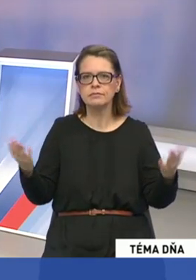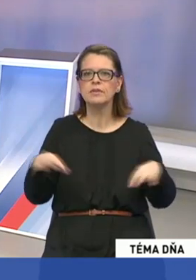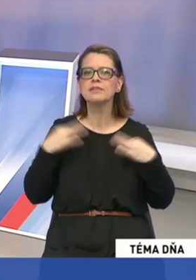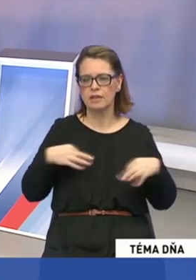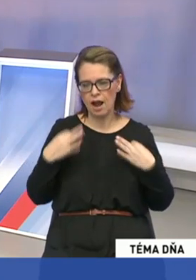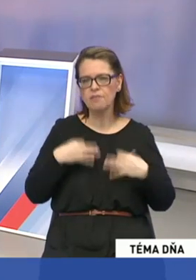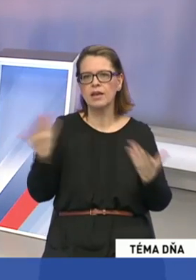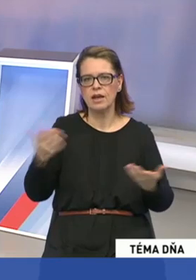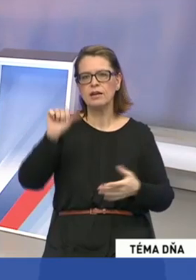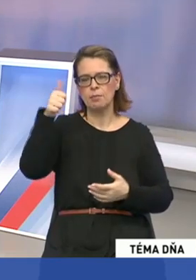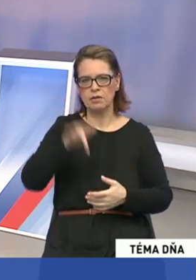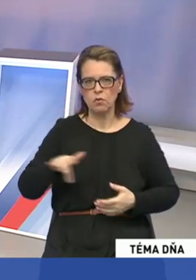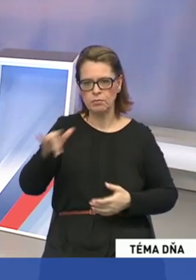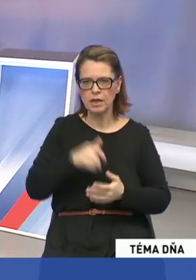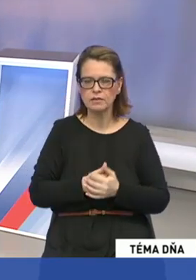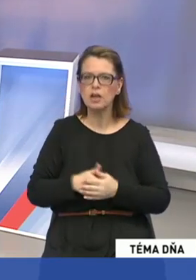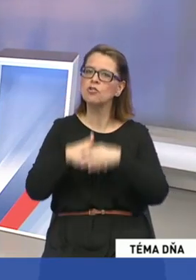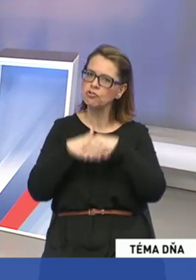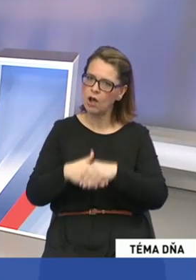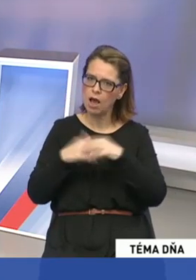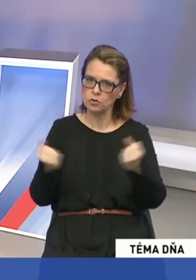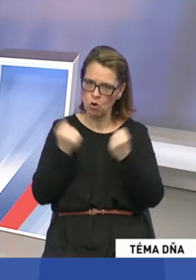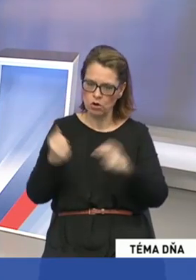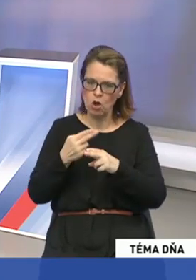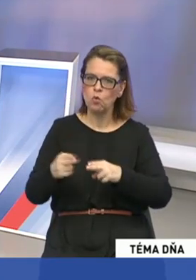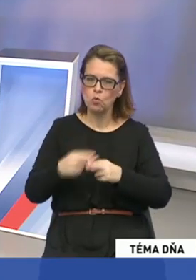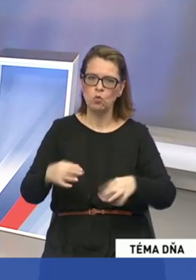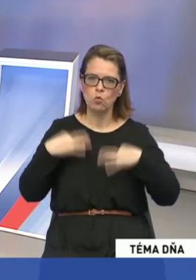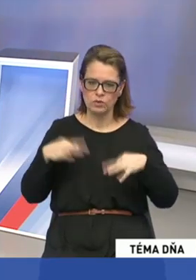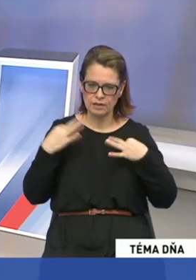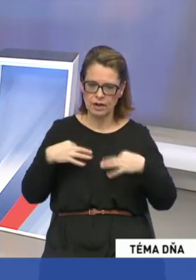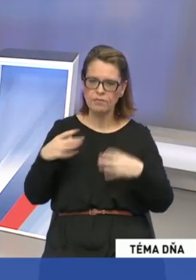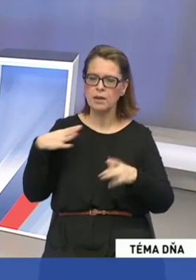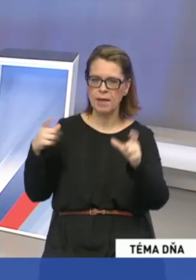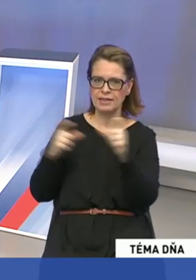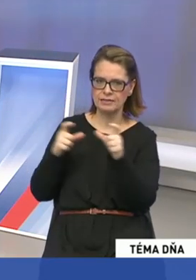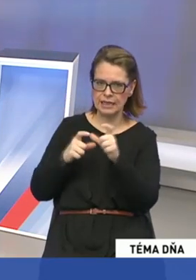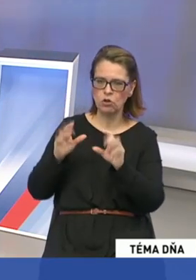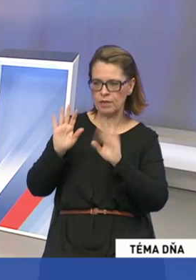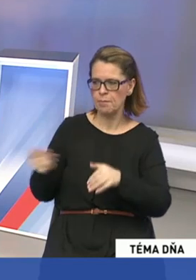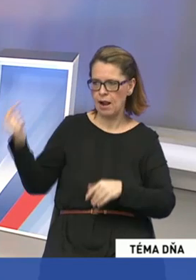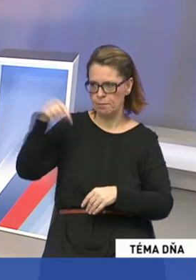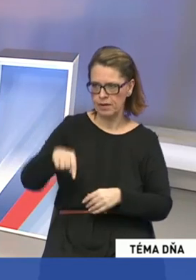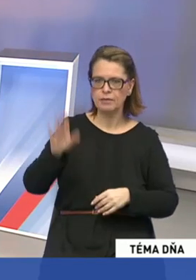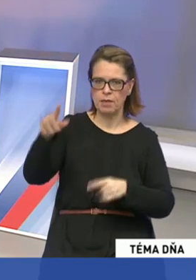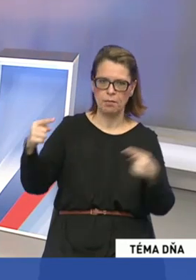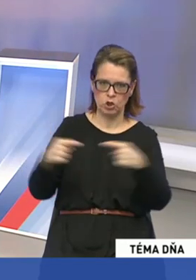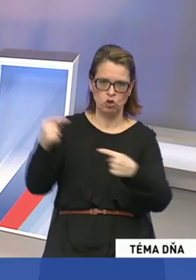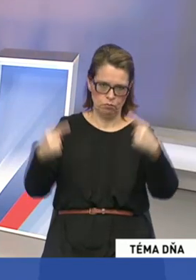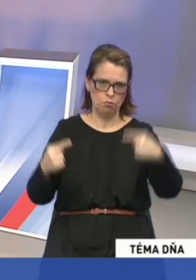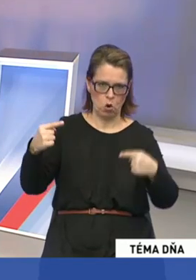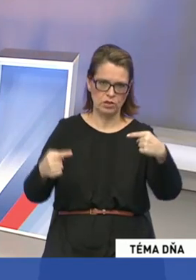prednejšie a želáme skore uzdravenie aj pani Sytovej, ktorá mala byť dnes vašou partnerkou alebo